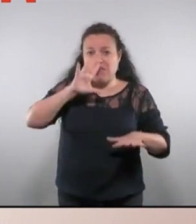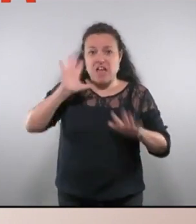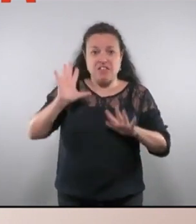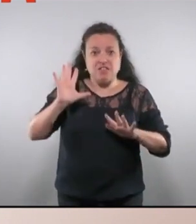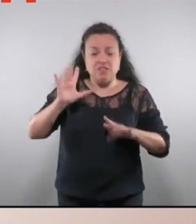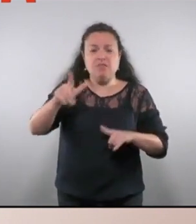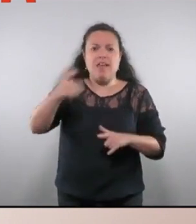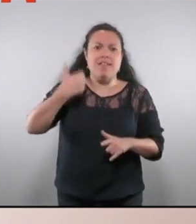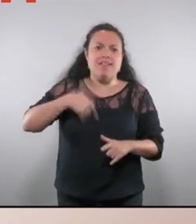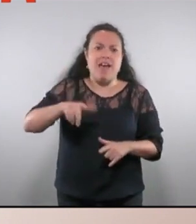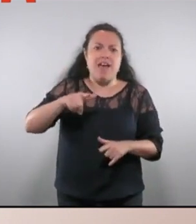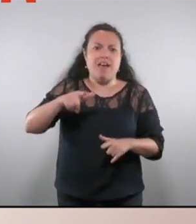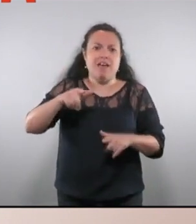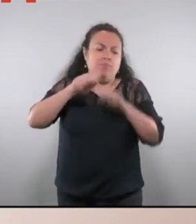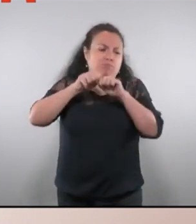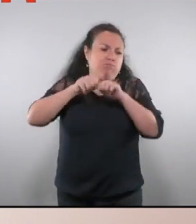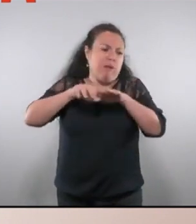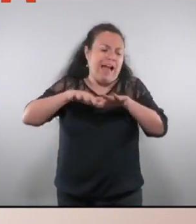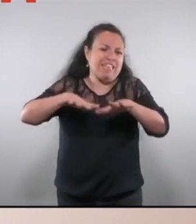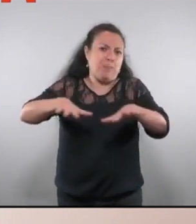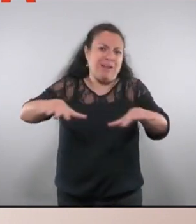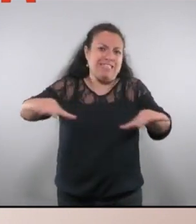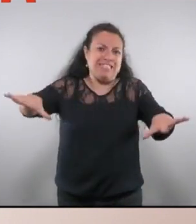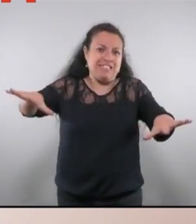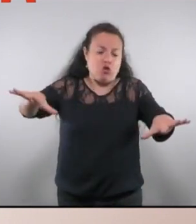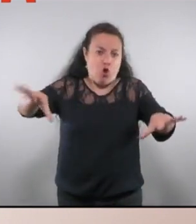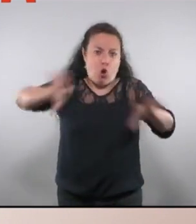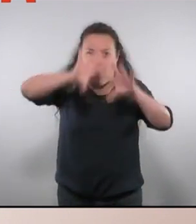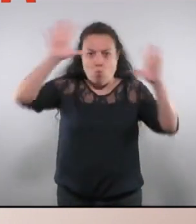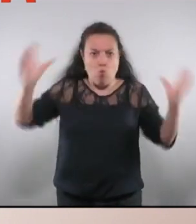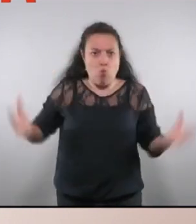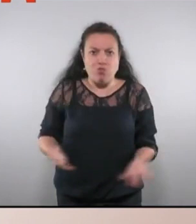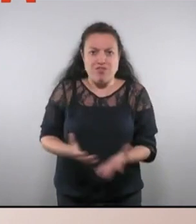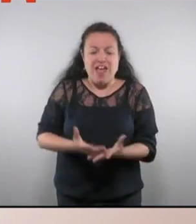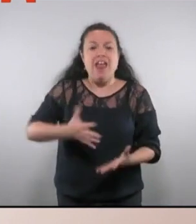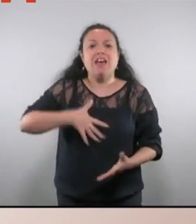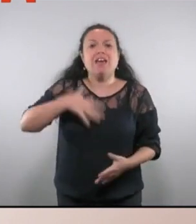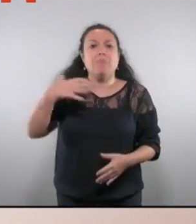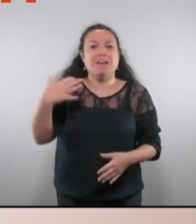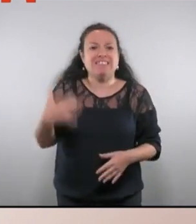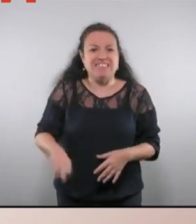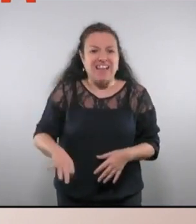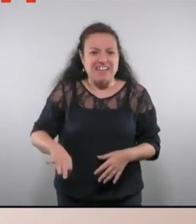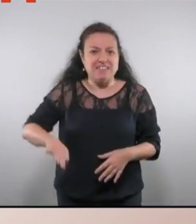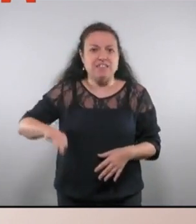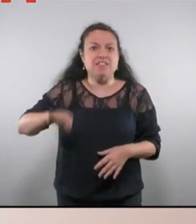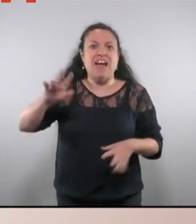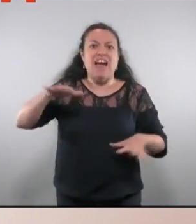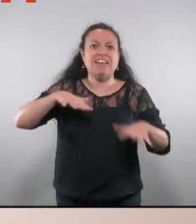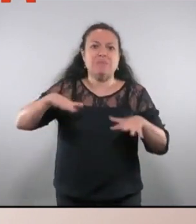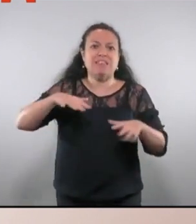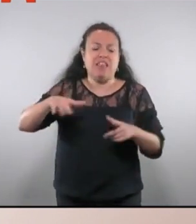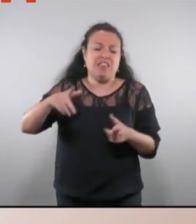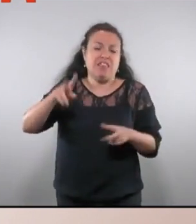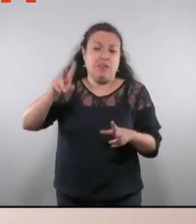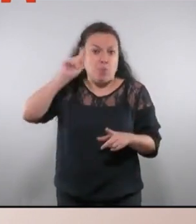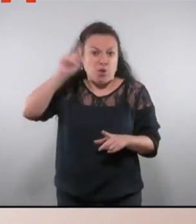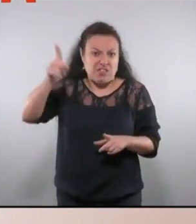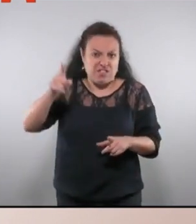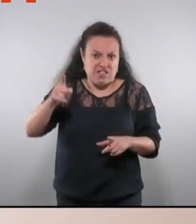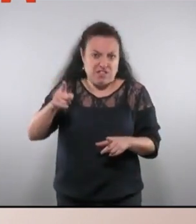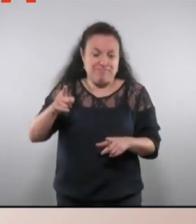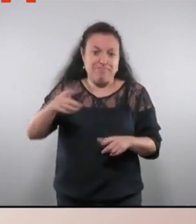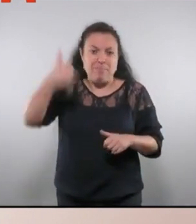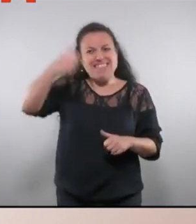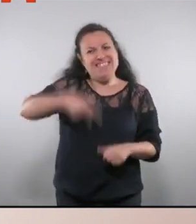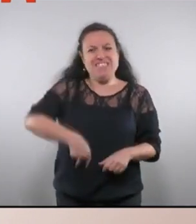hem existit a una expansió espectacular a nivell mundial de la capacitat i la intensitat de l'activitat policial que ha augmentat de